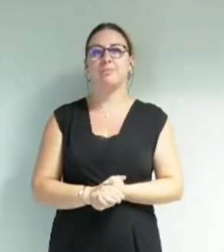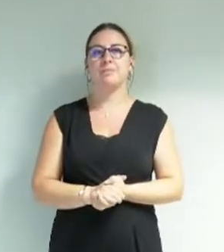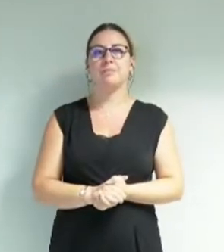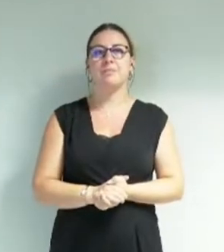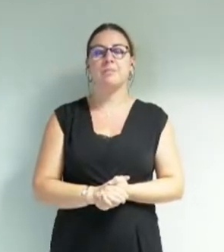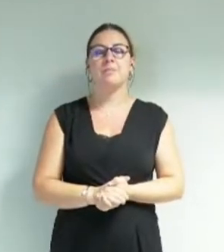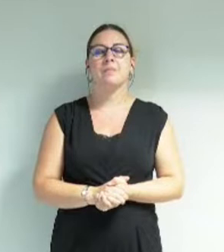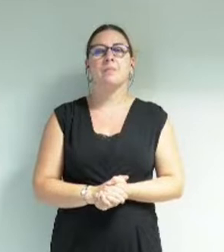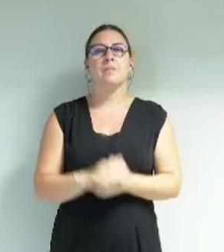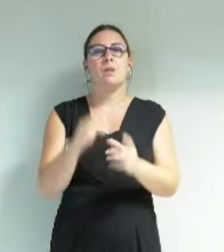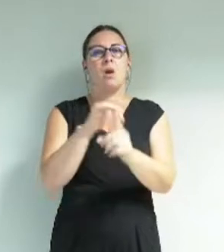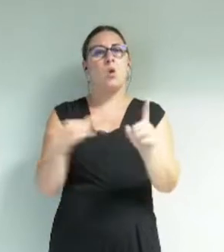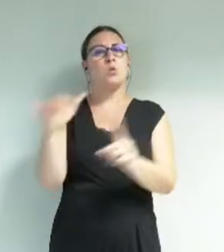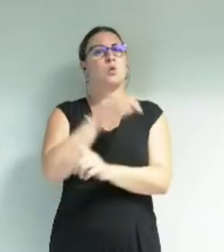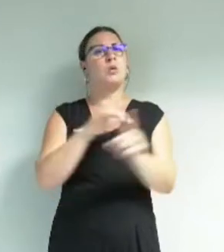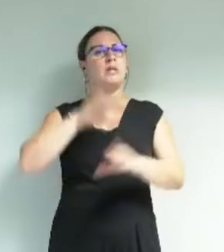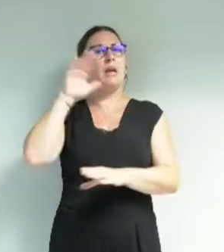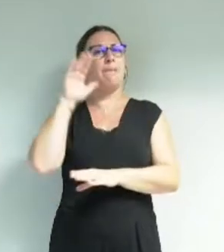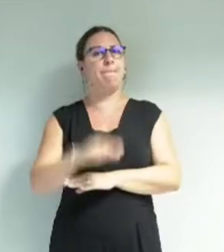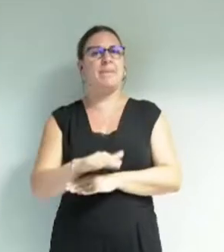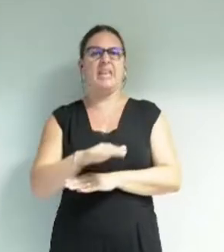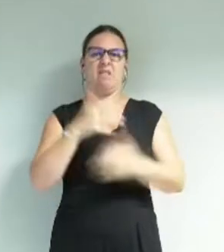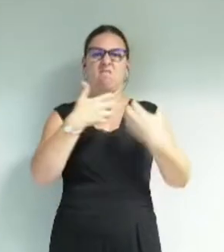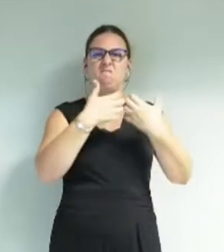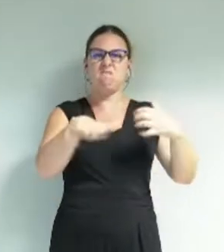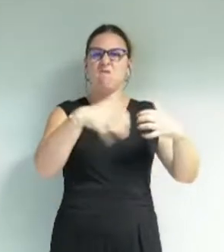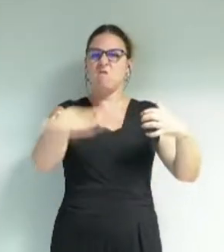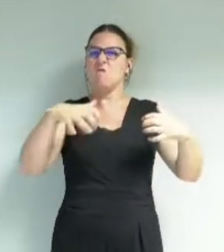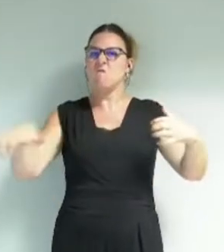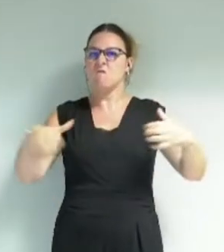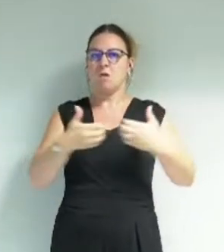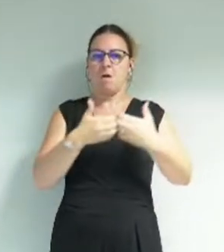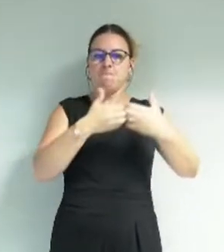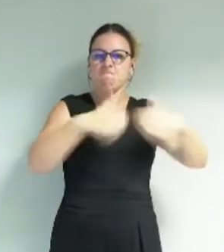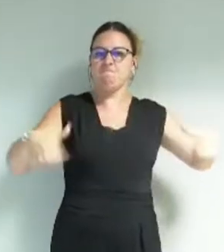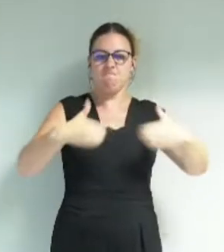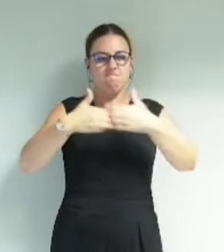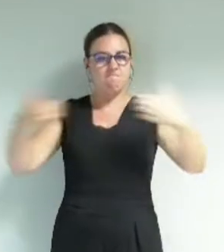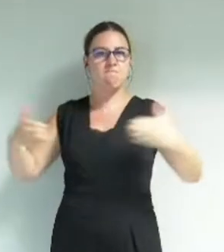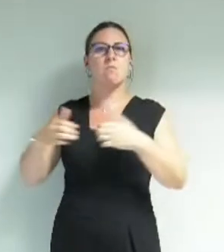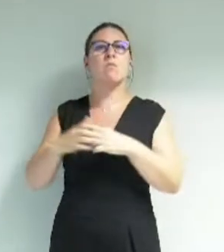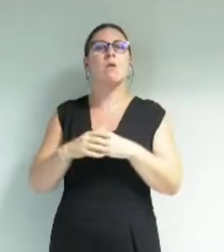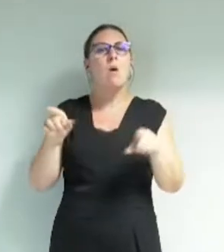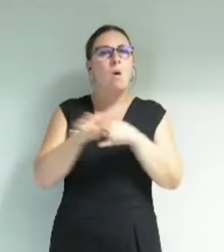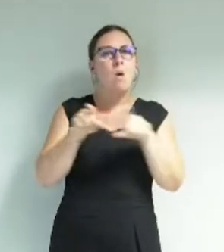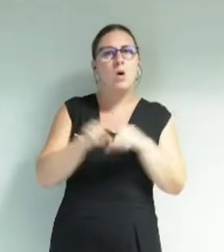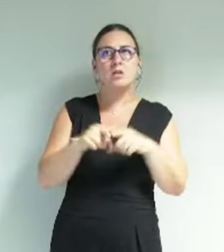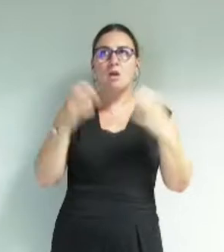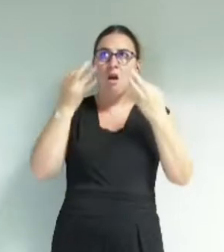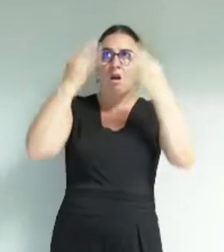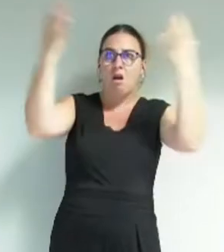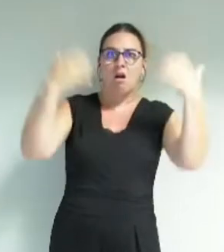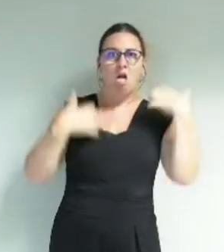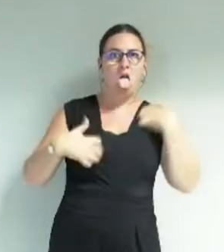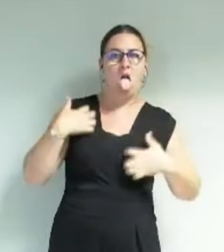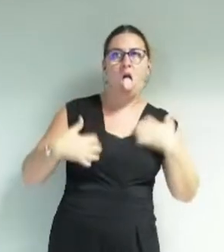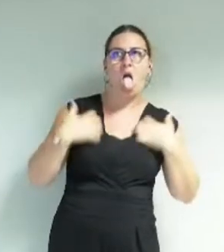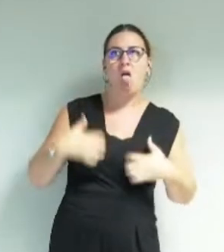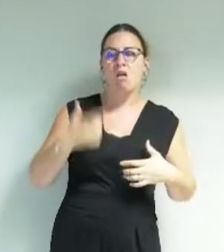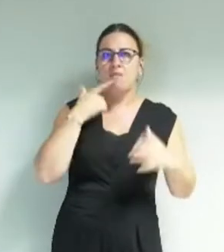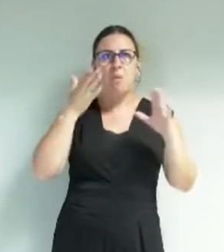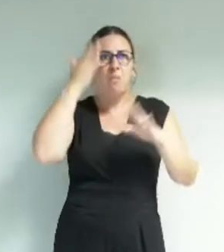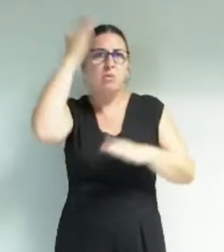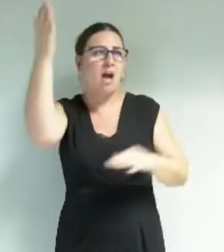Dans une société qui cultive les fragmentations, les divisions, dans laquelle l'angoisse du choc climatique paralyse l'action et l